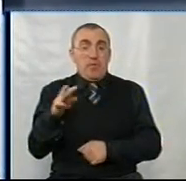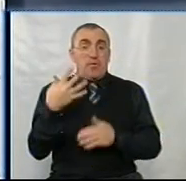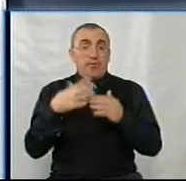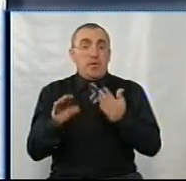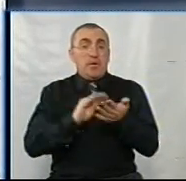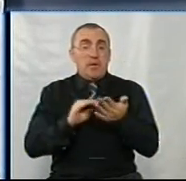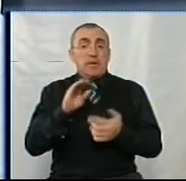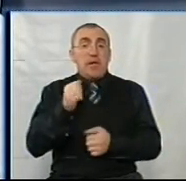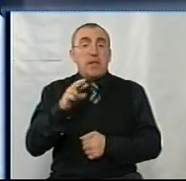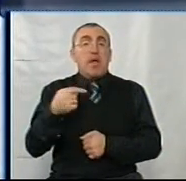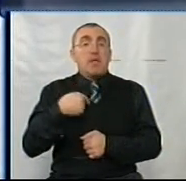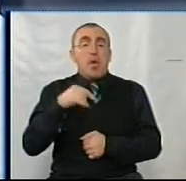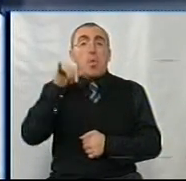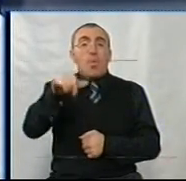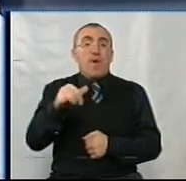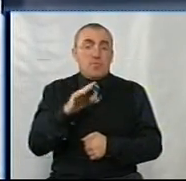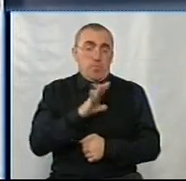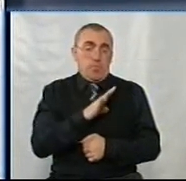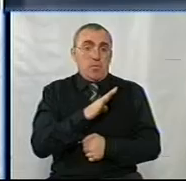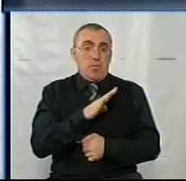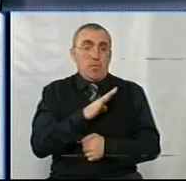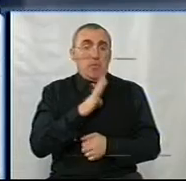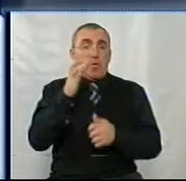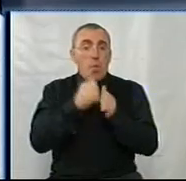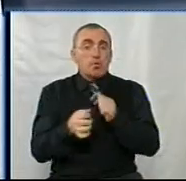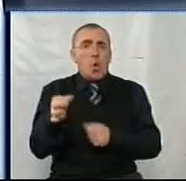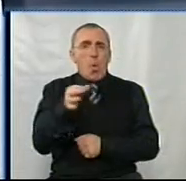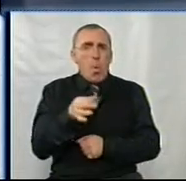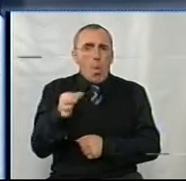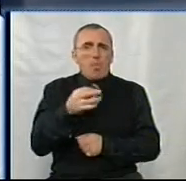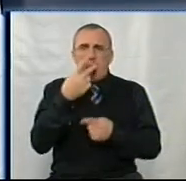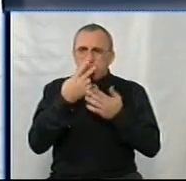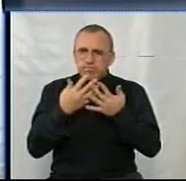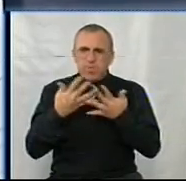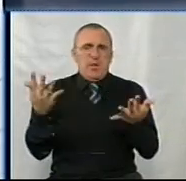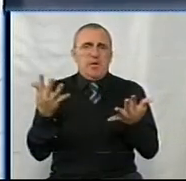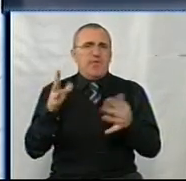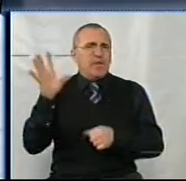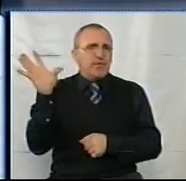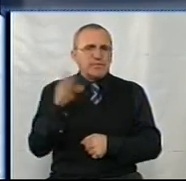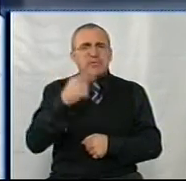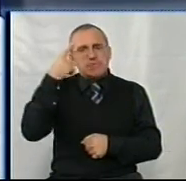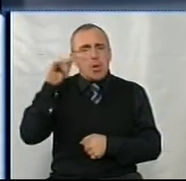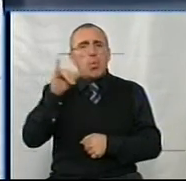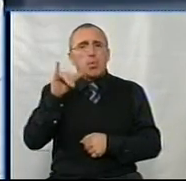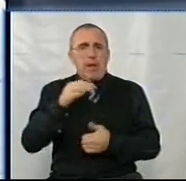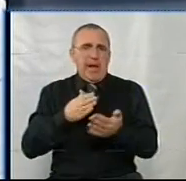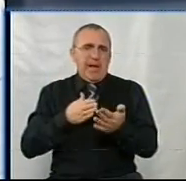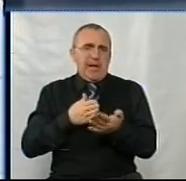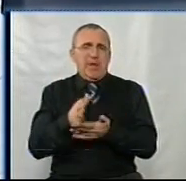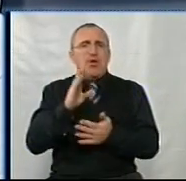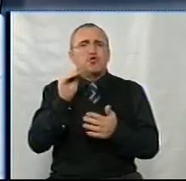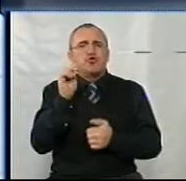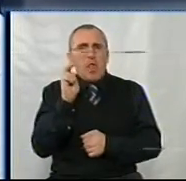пишеться, Танічка, це я у вас була. Тобі ж кожна копійка висвітлюється, всі знають куди йдуть, всі